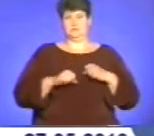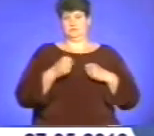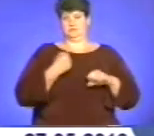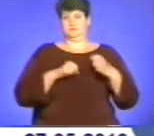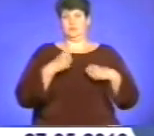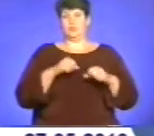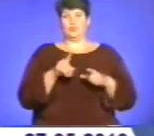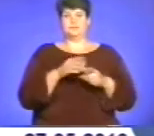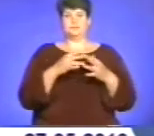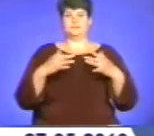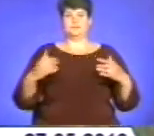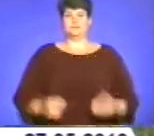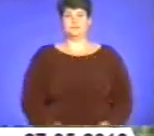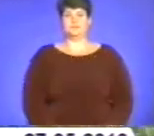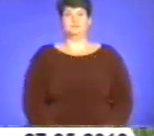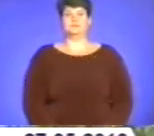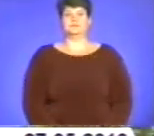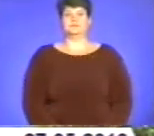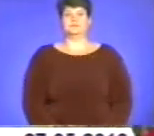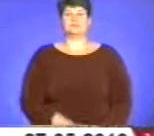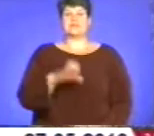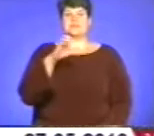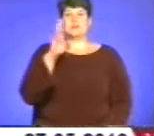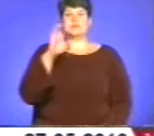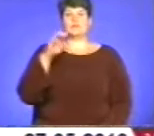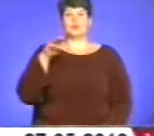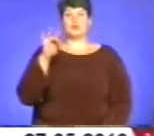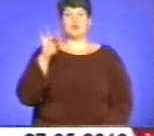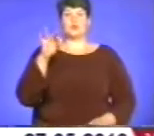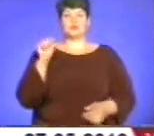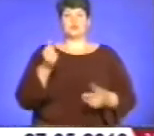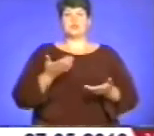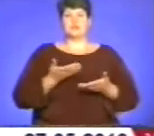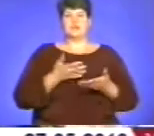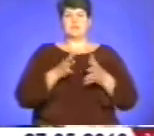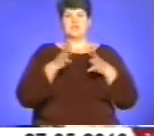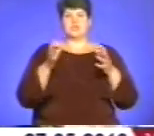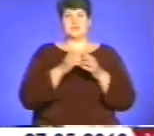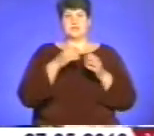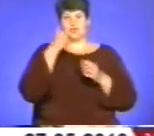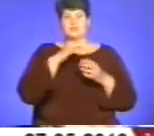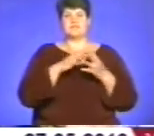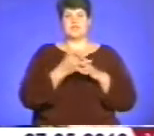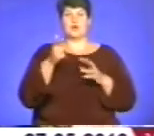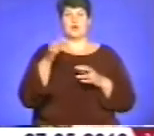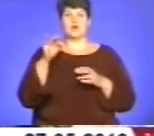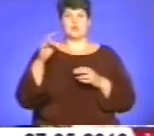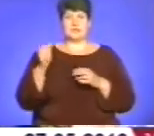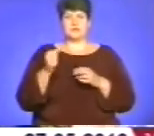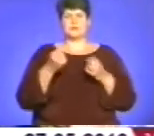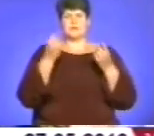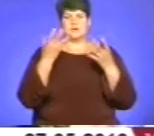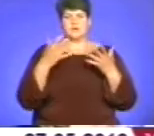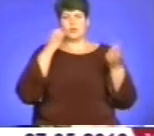Подробиці у сюжеті. Степан Сторожук більше 10 років живе у селі Городниця. Окрім буденних сільських клопотів,